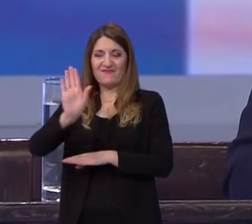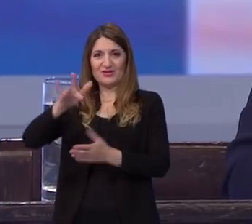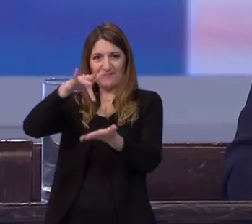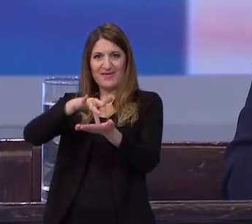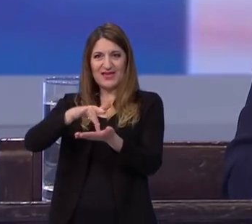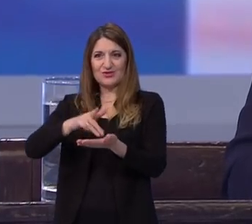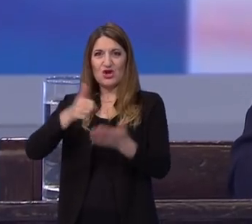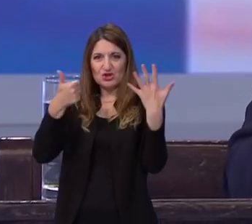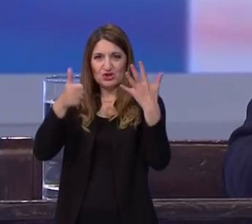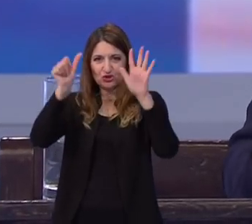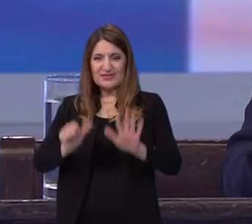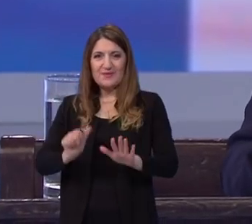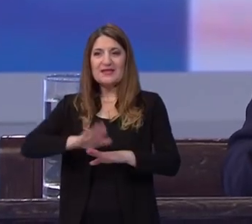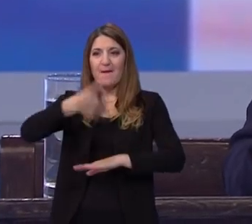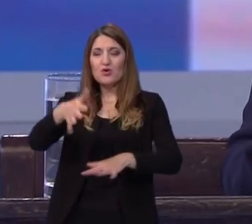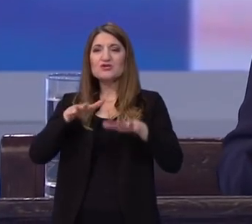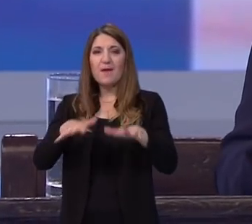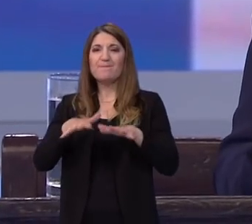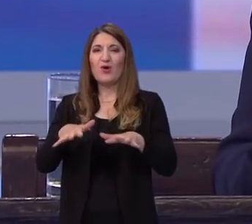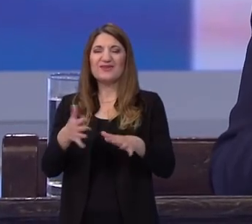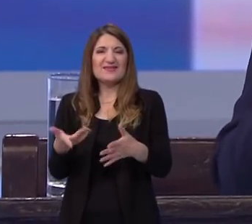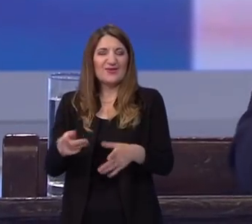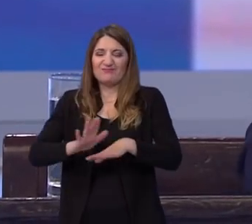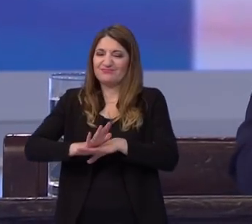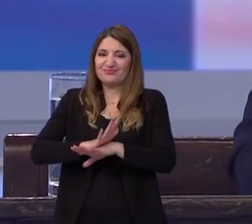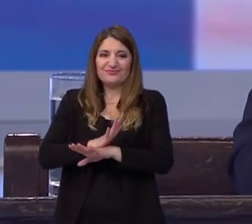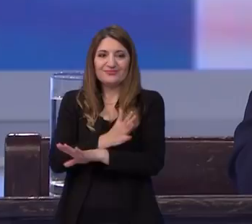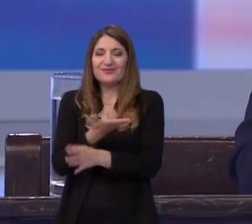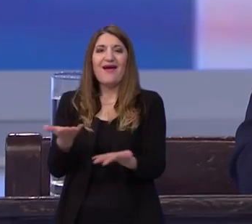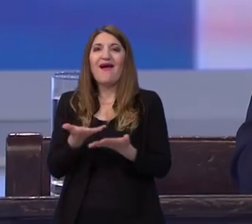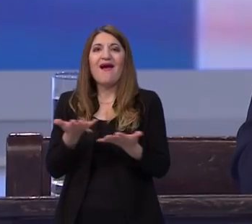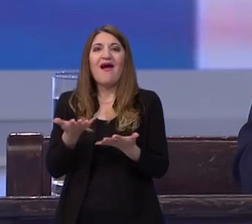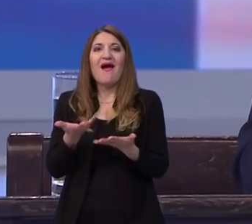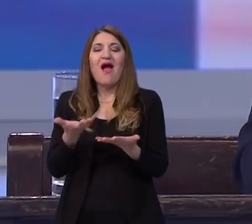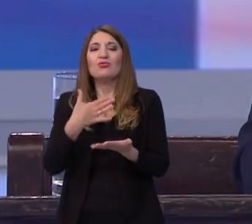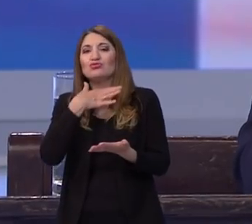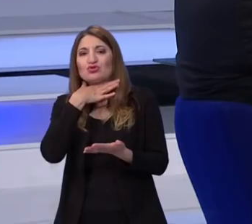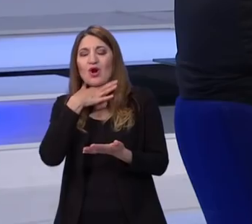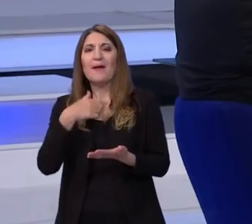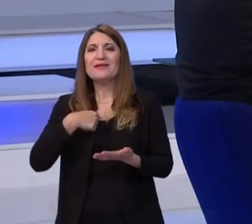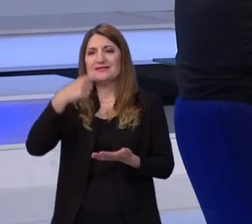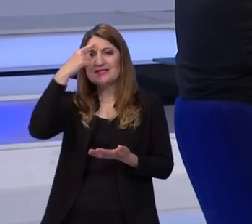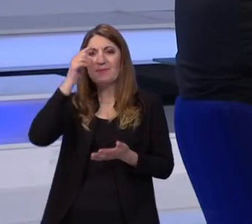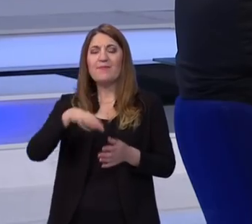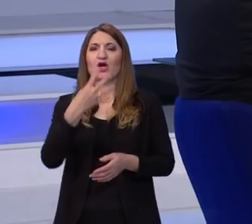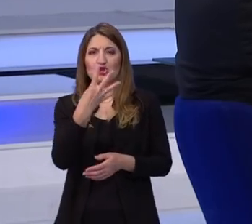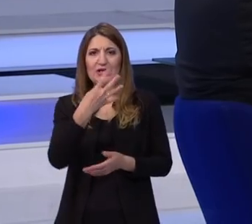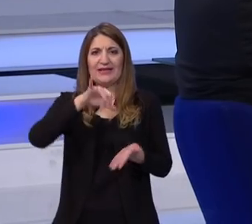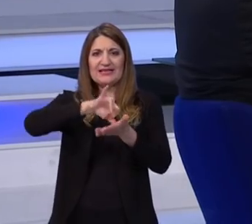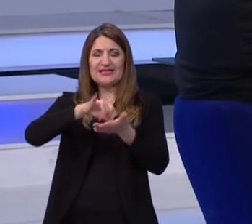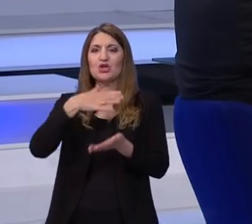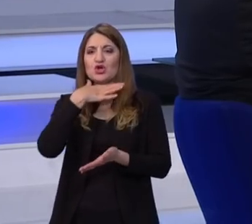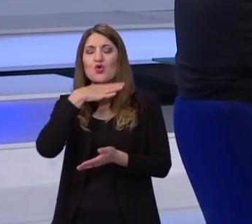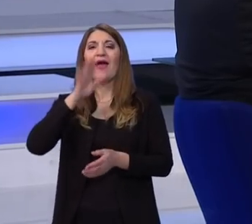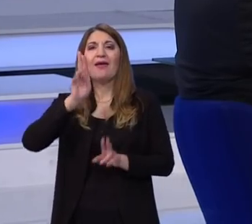potresa. Evo, kako sada stvari stoje? Koliko je škola? Znamo da su četiri srednje škole